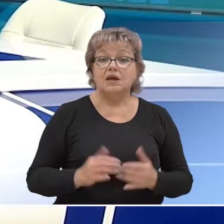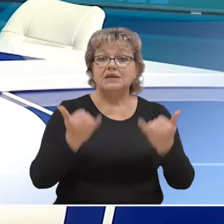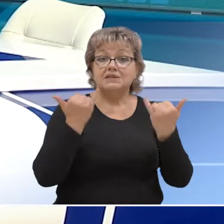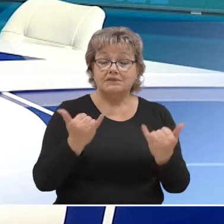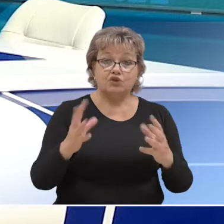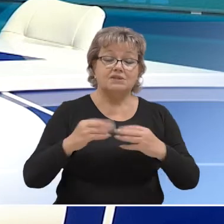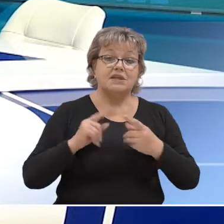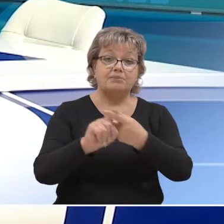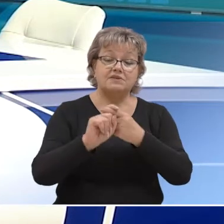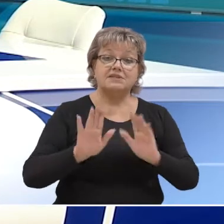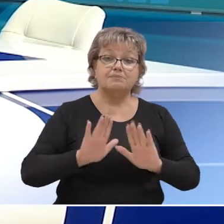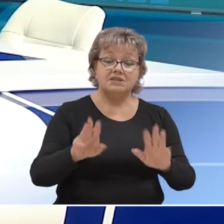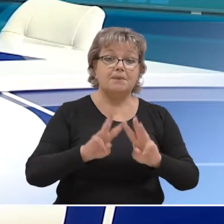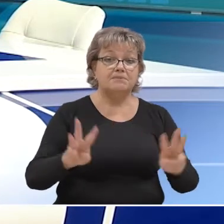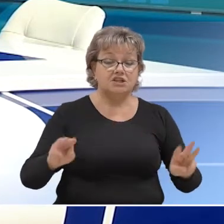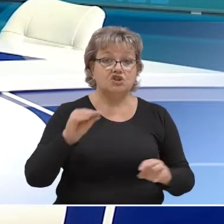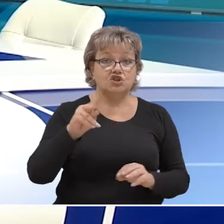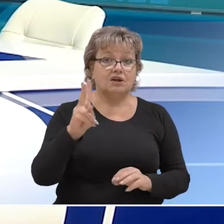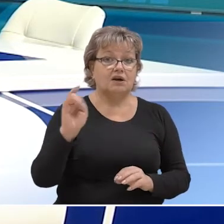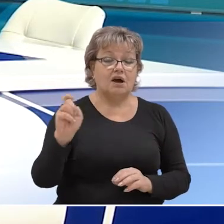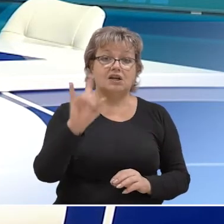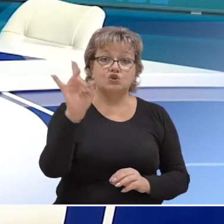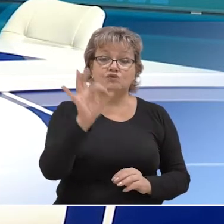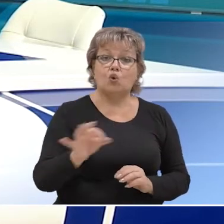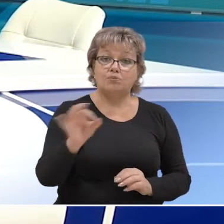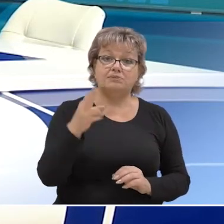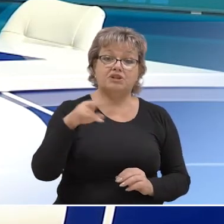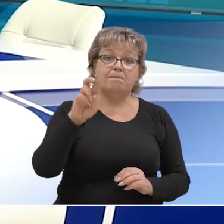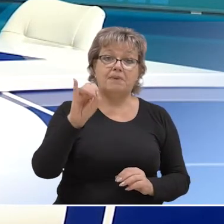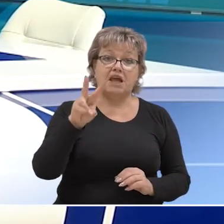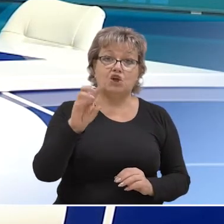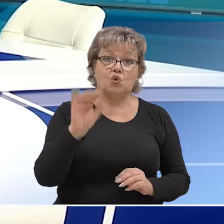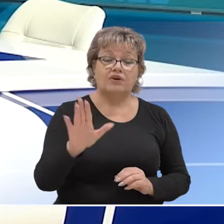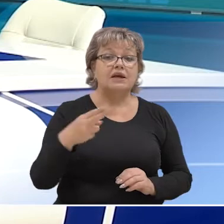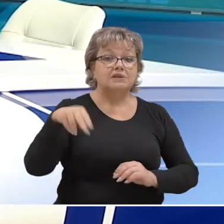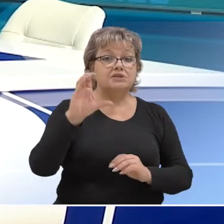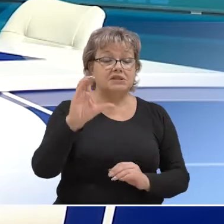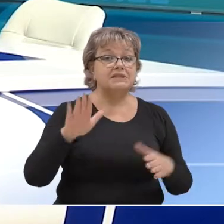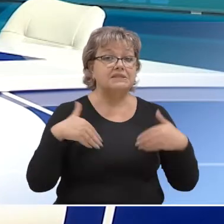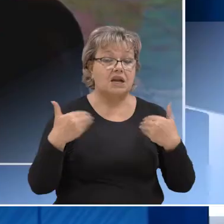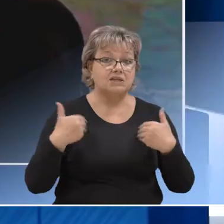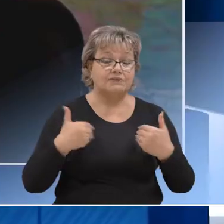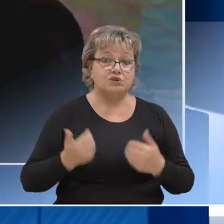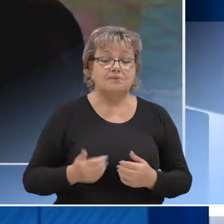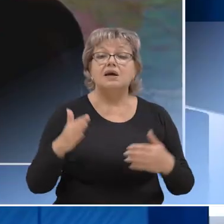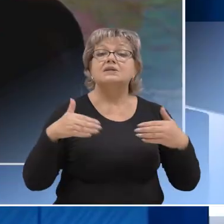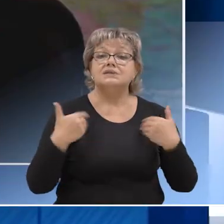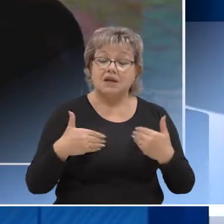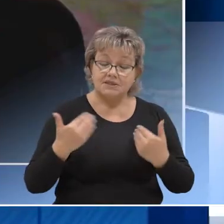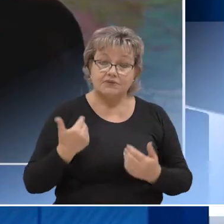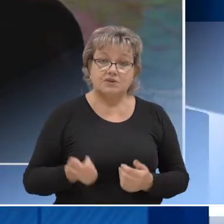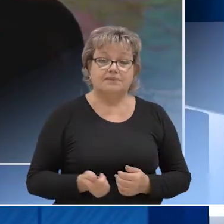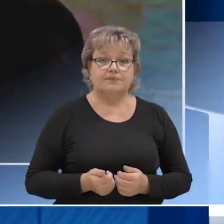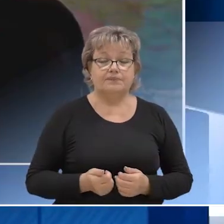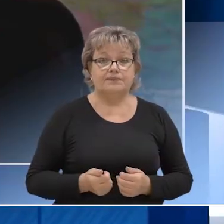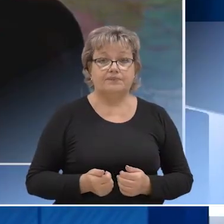Сегодня с нами на связи заместитель министра ЖКХ Ростовской области Дмитрий Беликов. Дмитрий Сергеевич, здравствуйте. Здравствуйте.